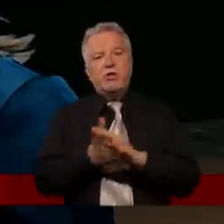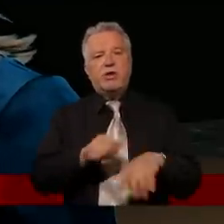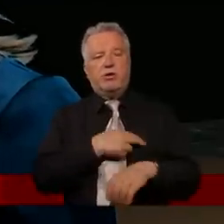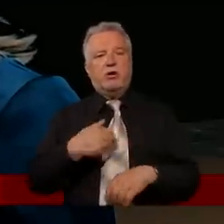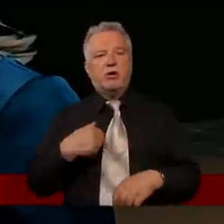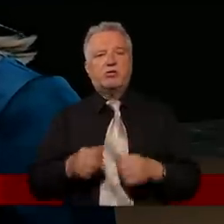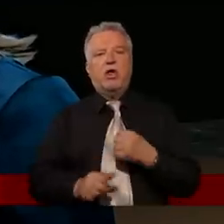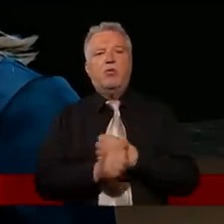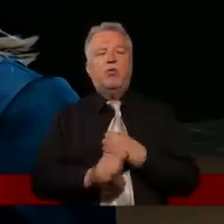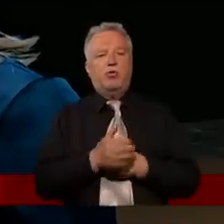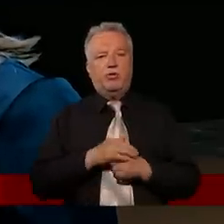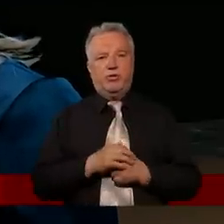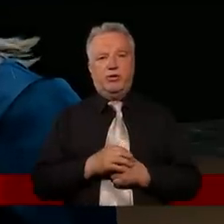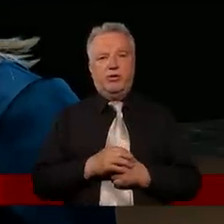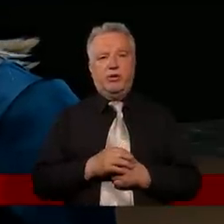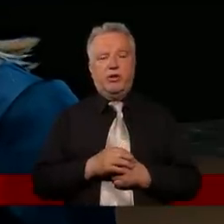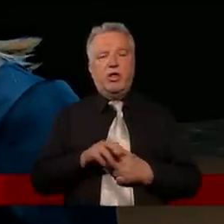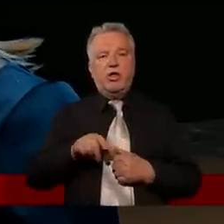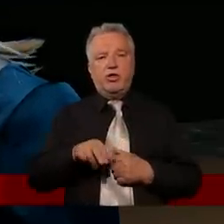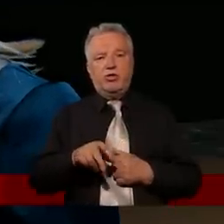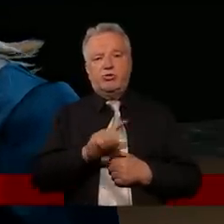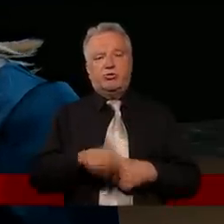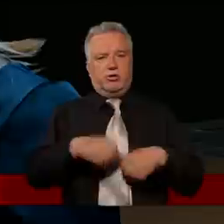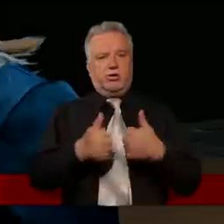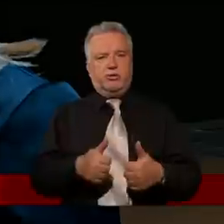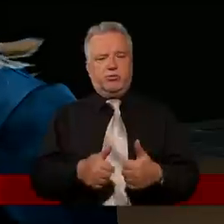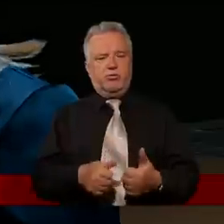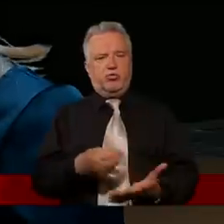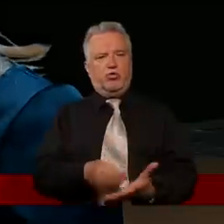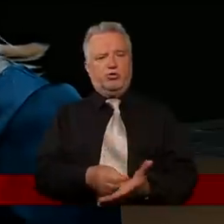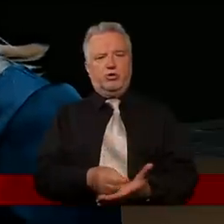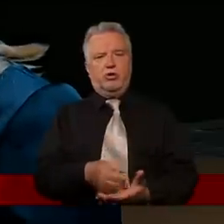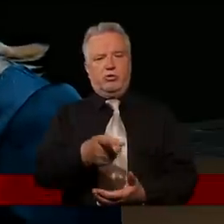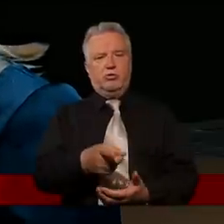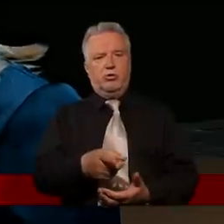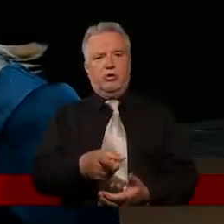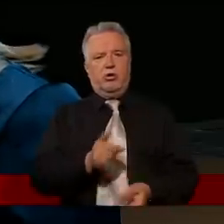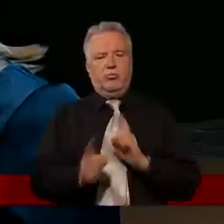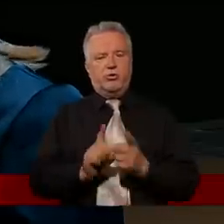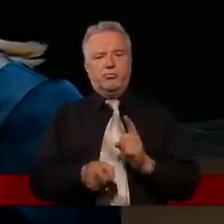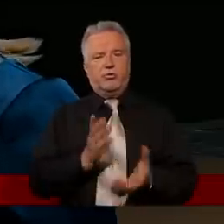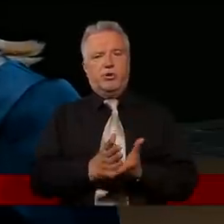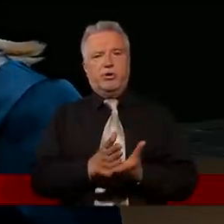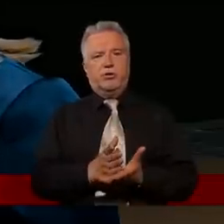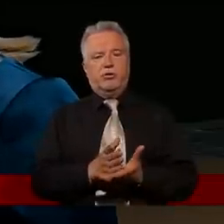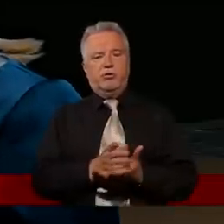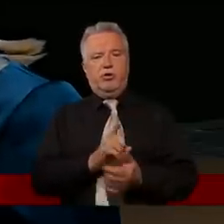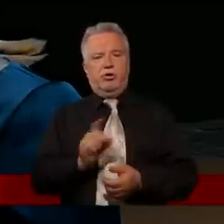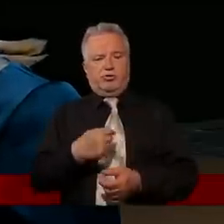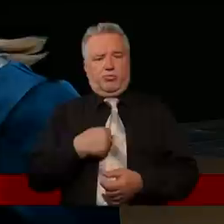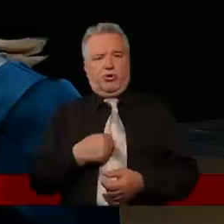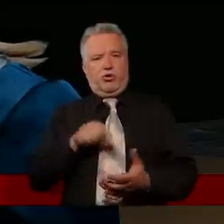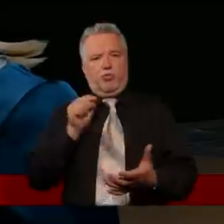ale idąc z takim nastawieniem, nie wiem, ocenienia kogoś albo, nie wiem, porozmawiania z mojej